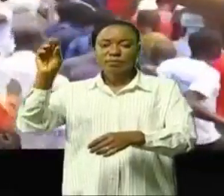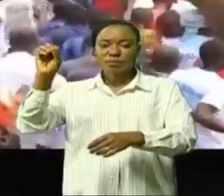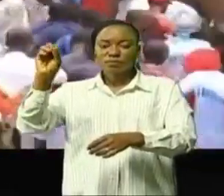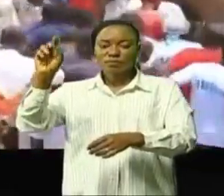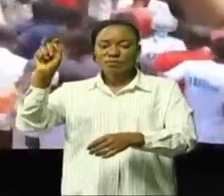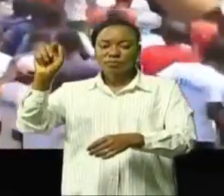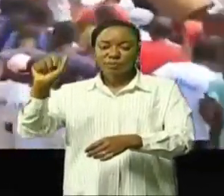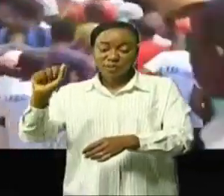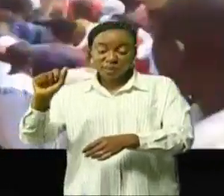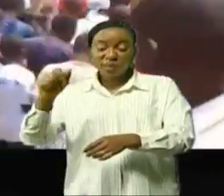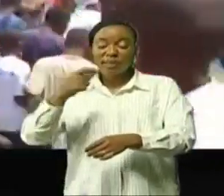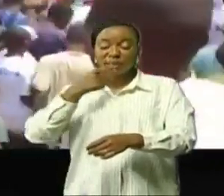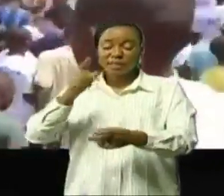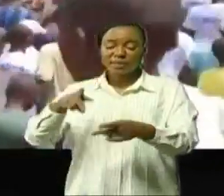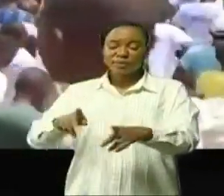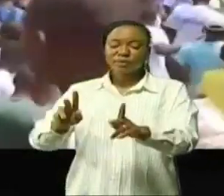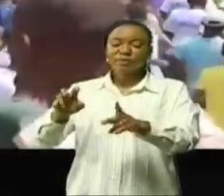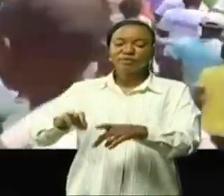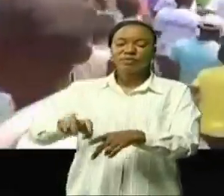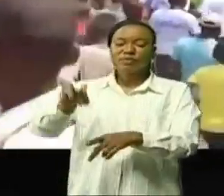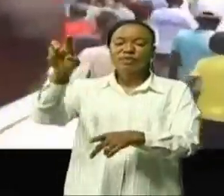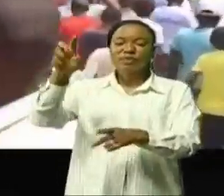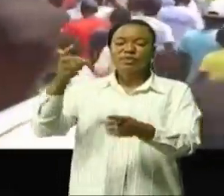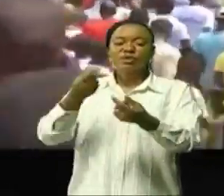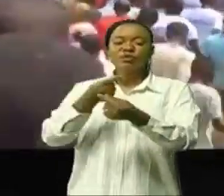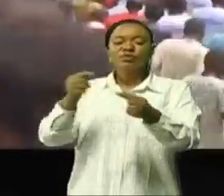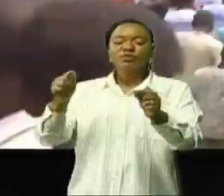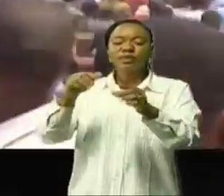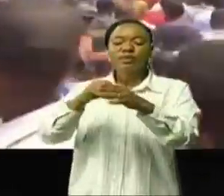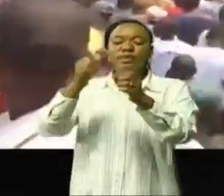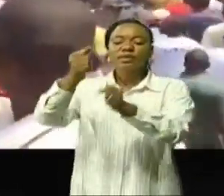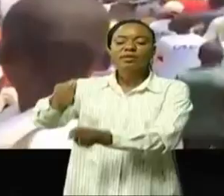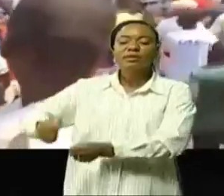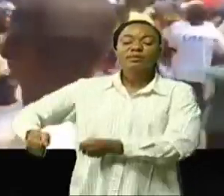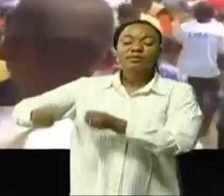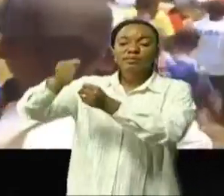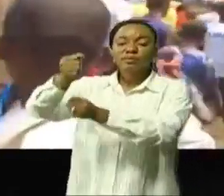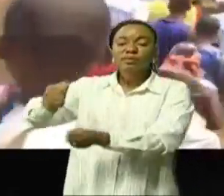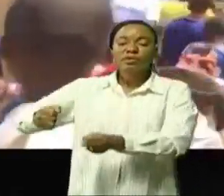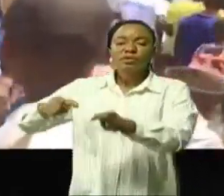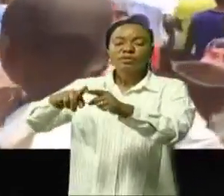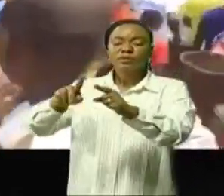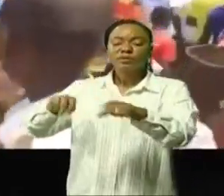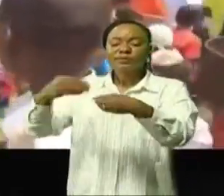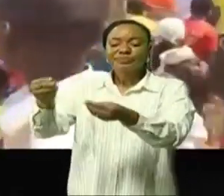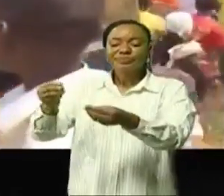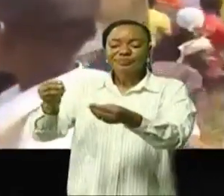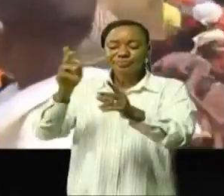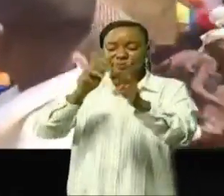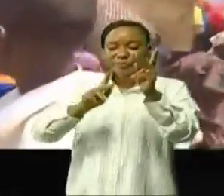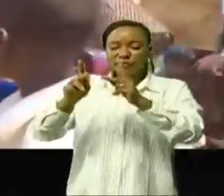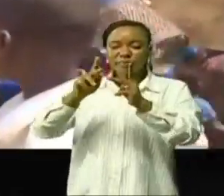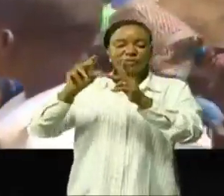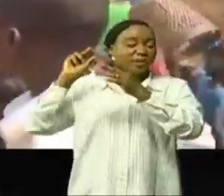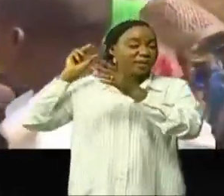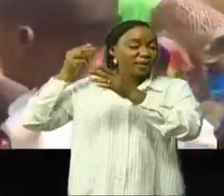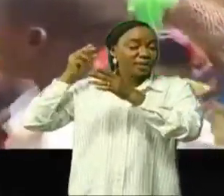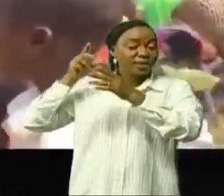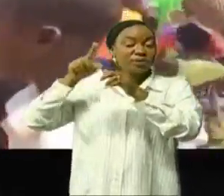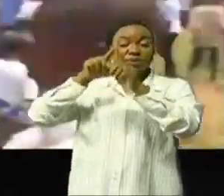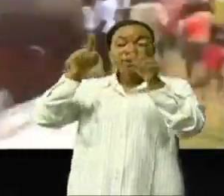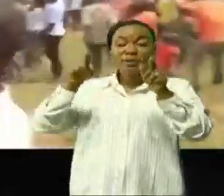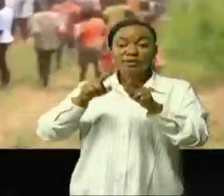de voyager gratuitement à bord des bateaux il a mis à la disposition de cette population une radio et une télévision